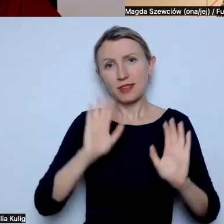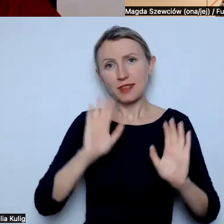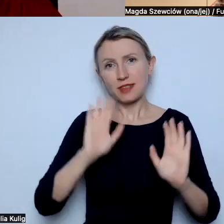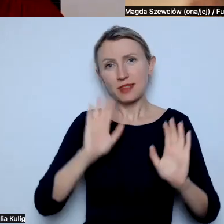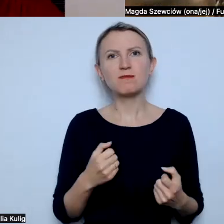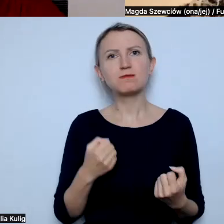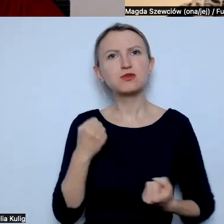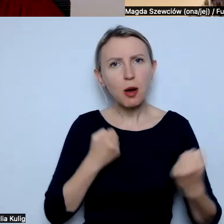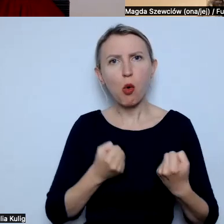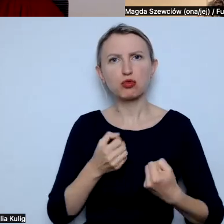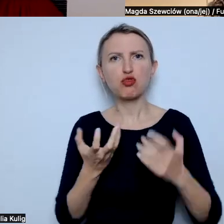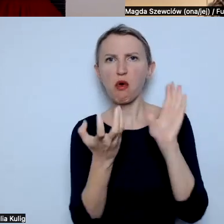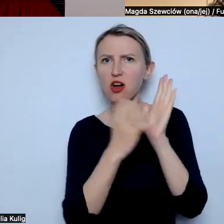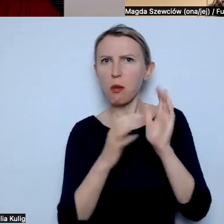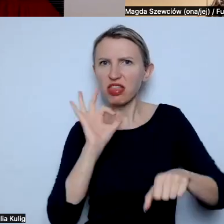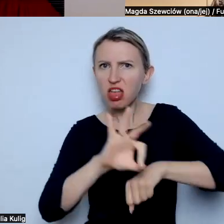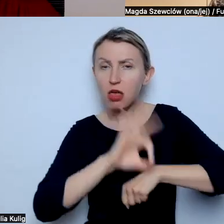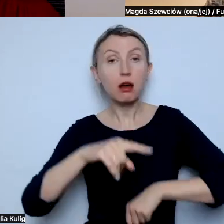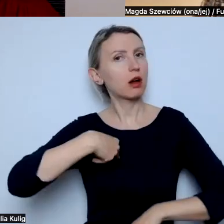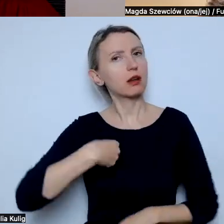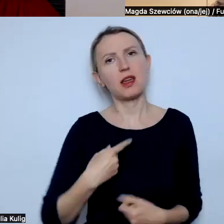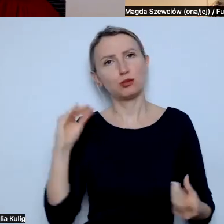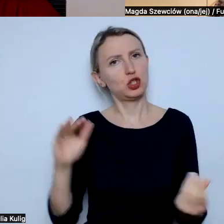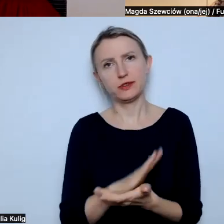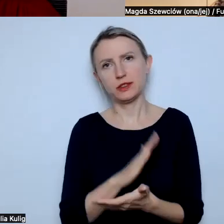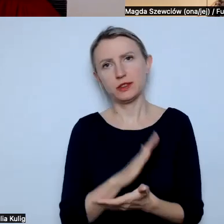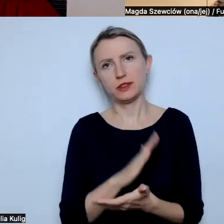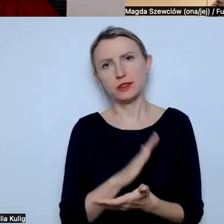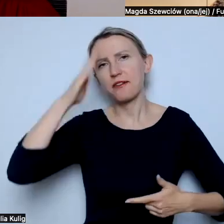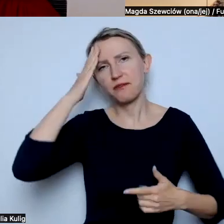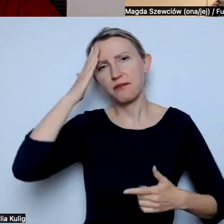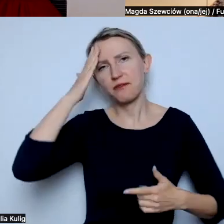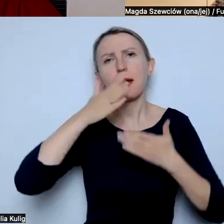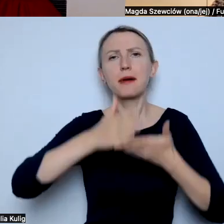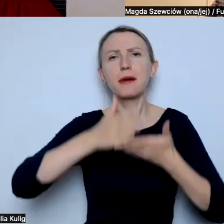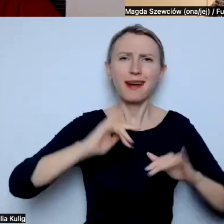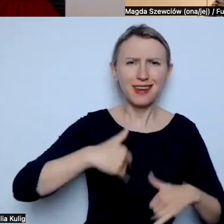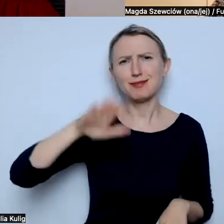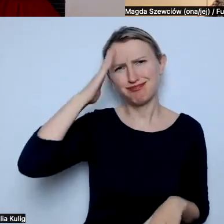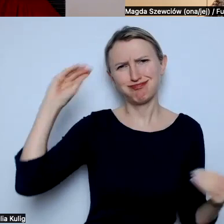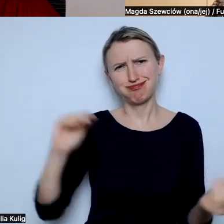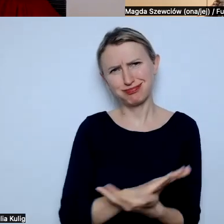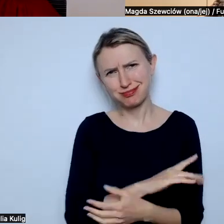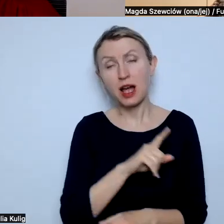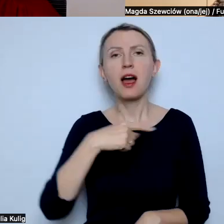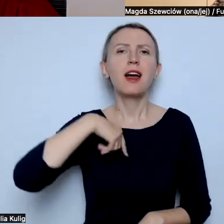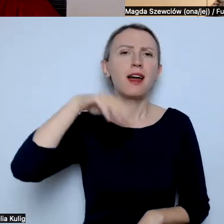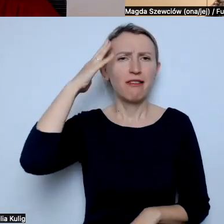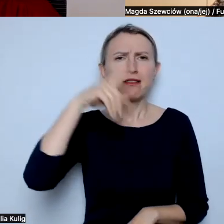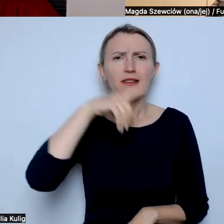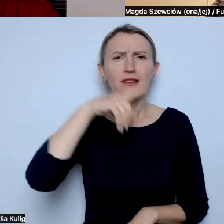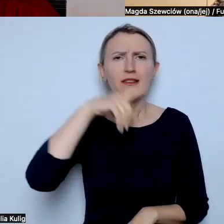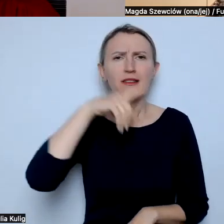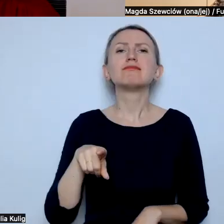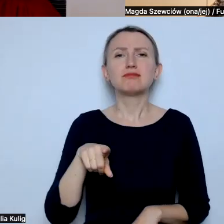komentarze. Ja już jestem niestety do nich przyzwyczajona. Ja wiem jak sobie z nimi radzić. Wiem, że one się